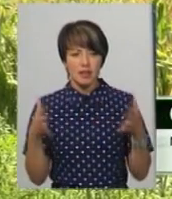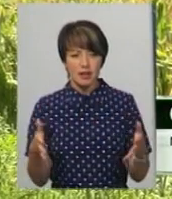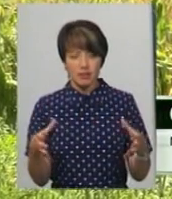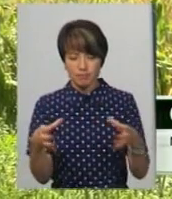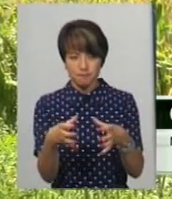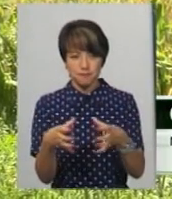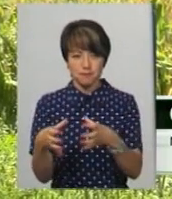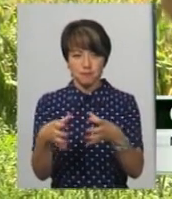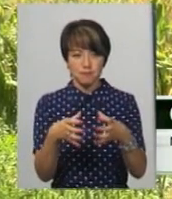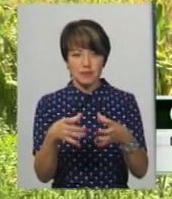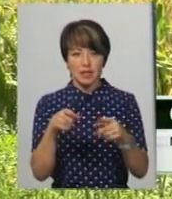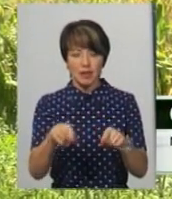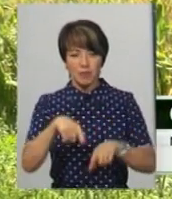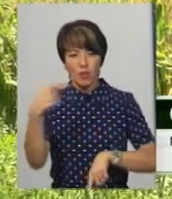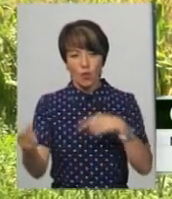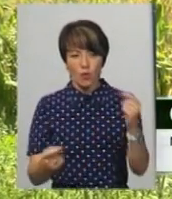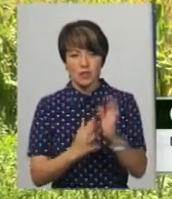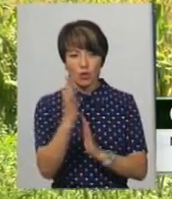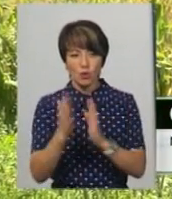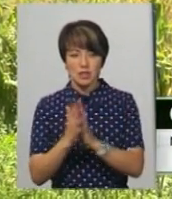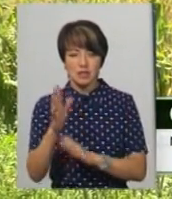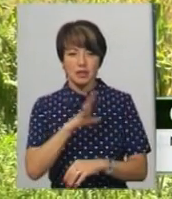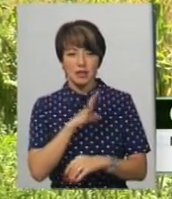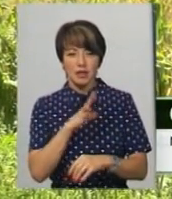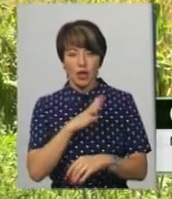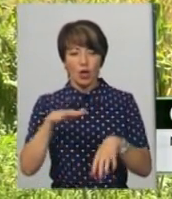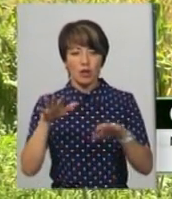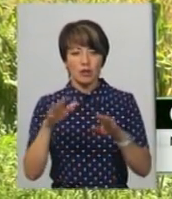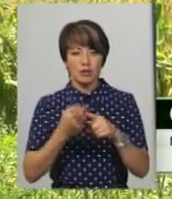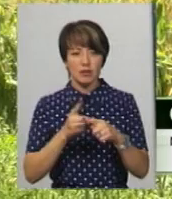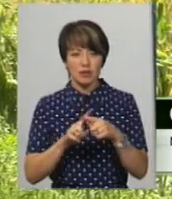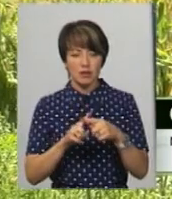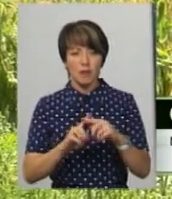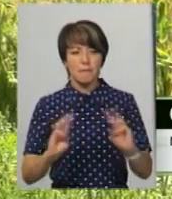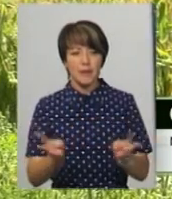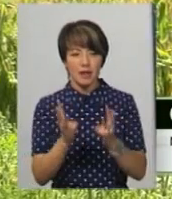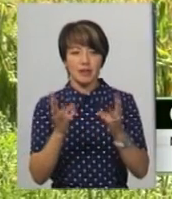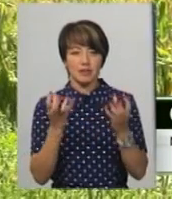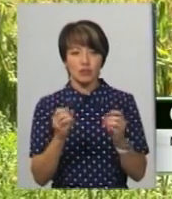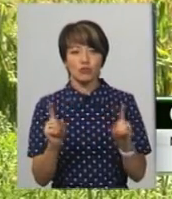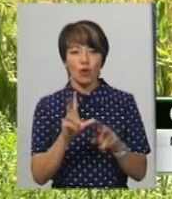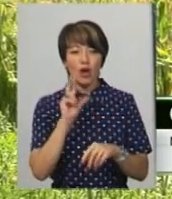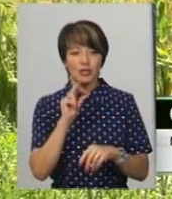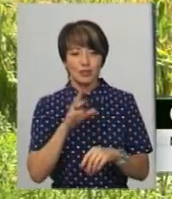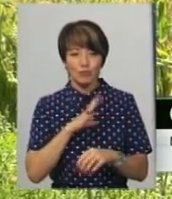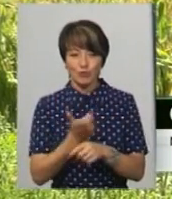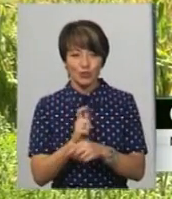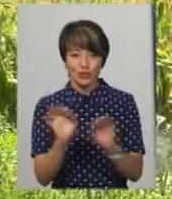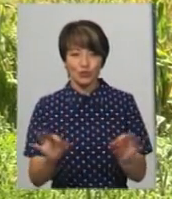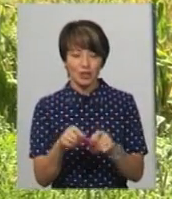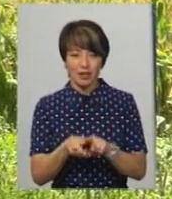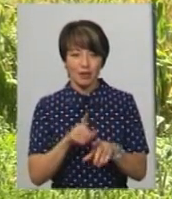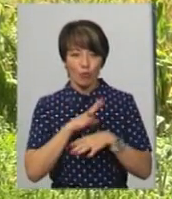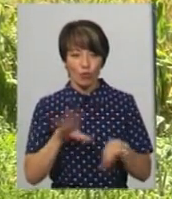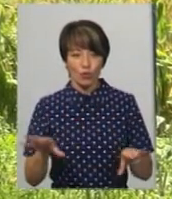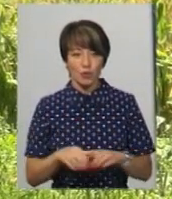кубки тримався, і там верболози навіть росли, трошу жали, люди палили, ну що що, качки були більше нічотки не